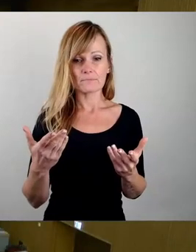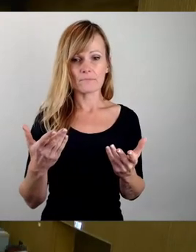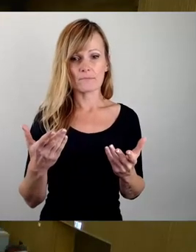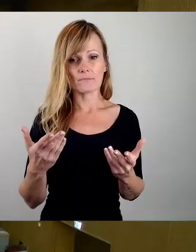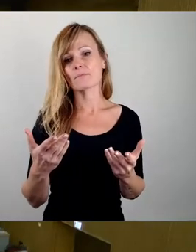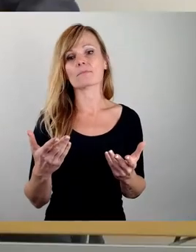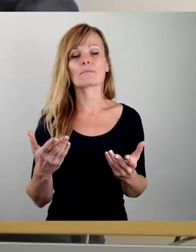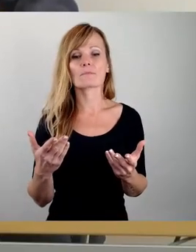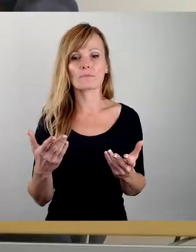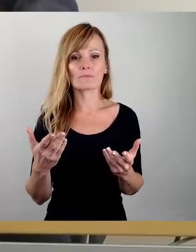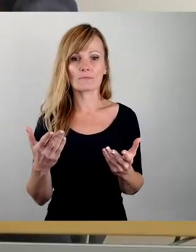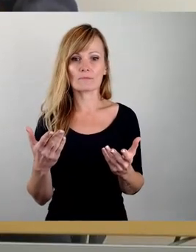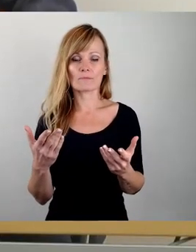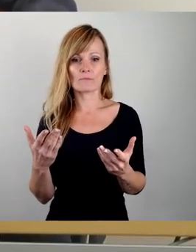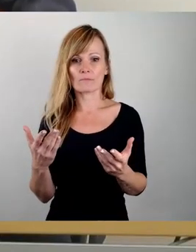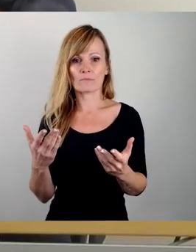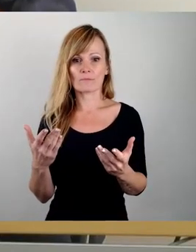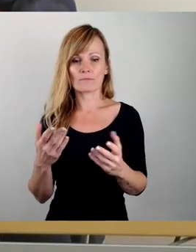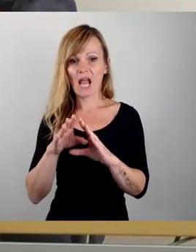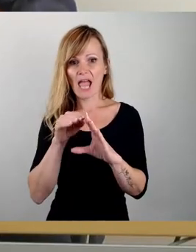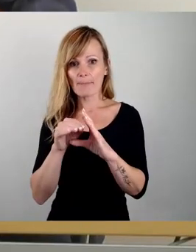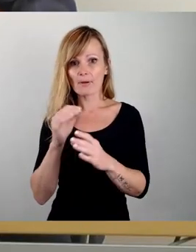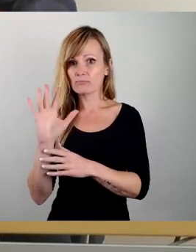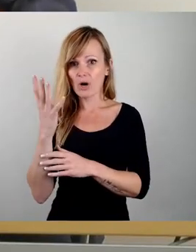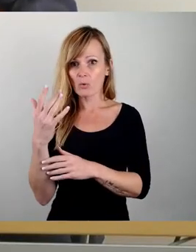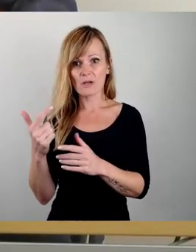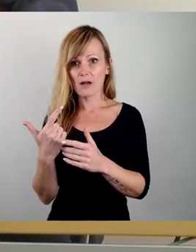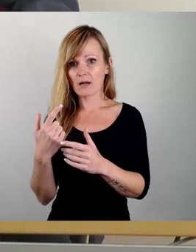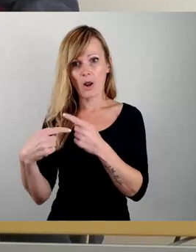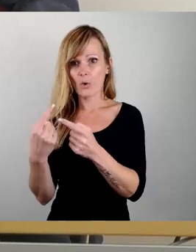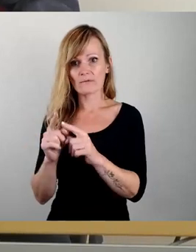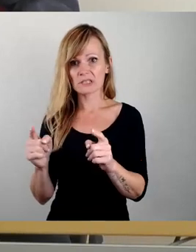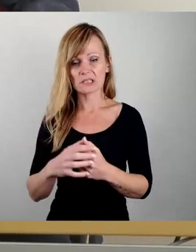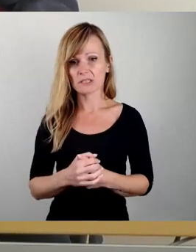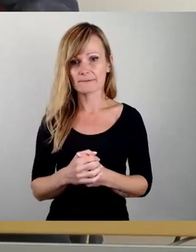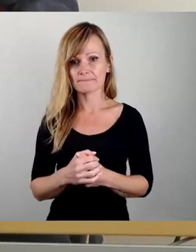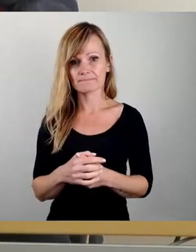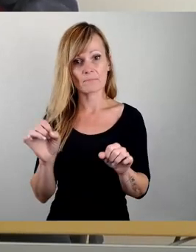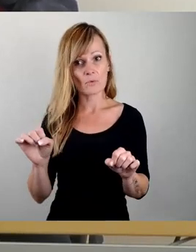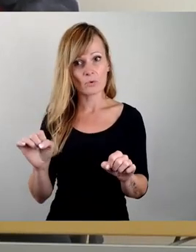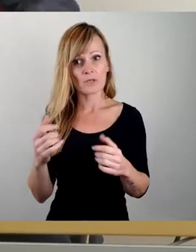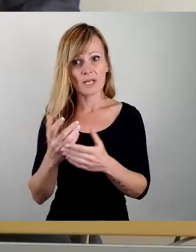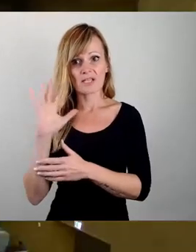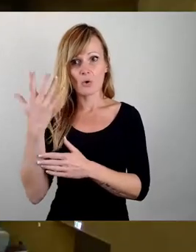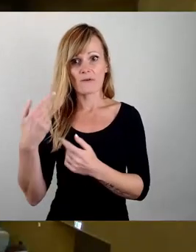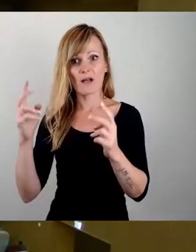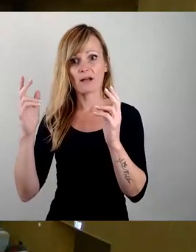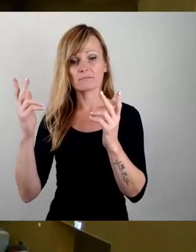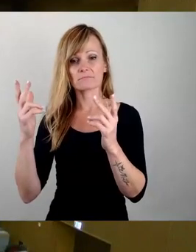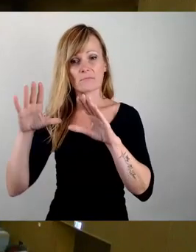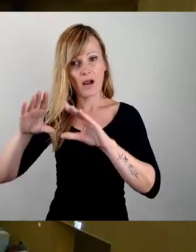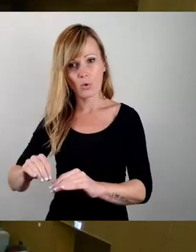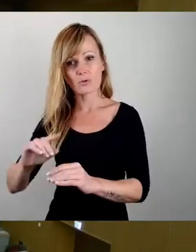im Browser auch nicht. Es kann sein, dass Sie den Sofa mal runterfahren müssen und komplett neu